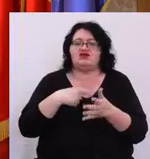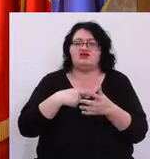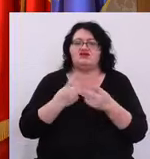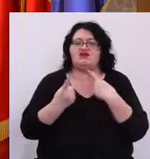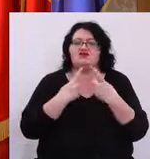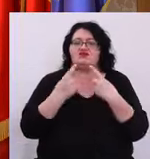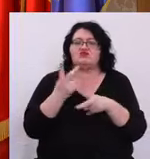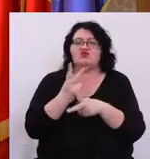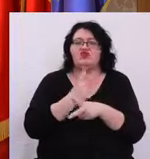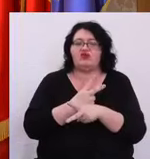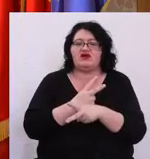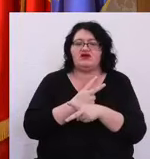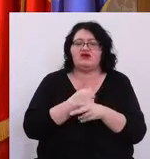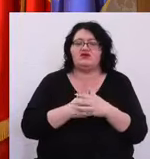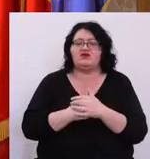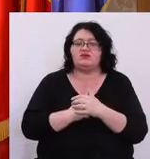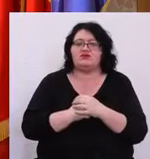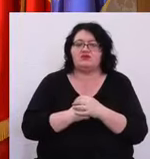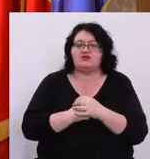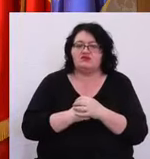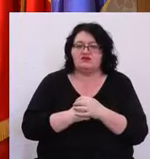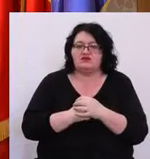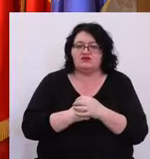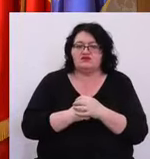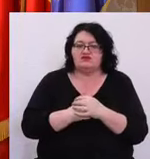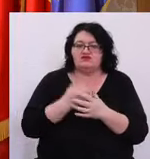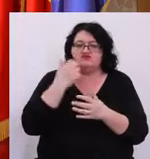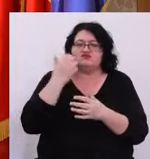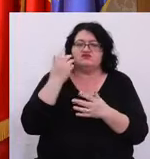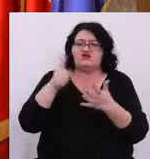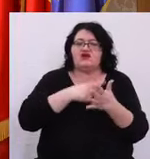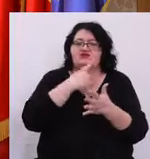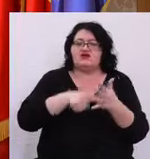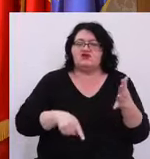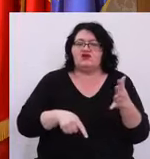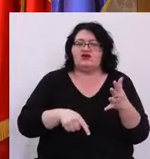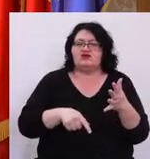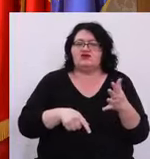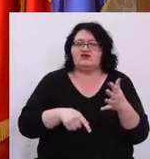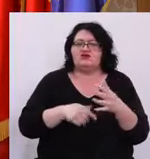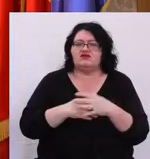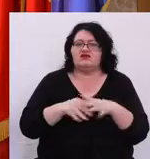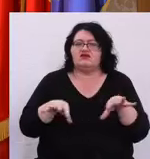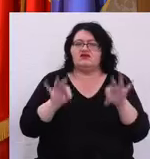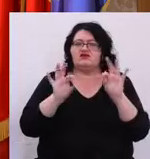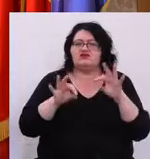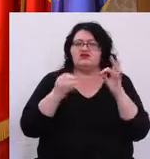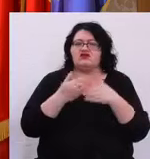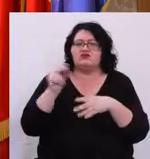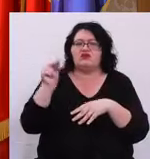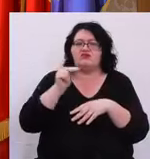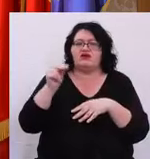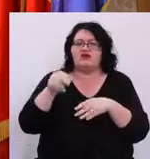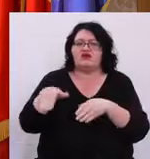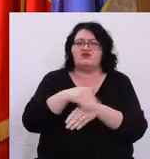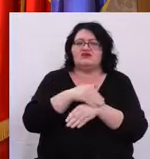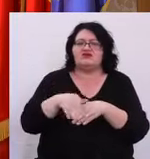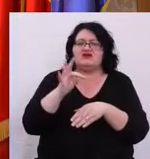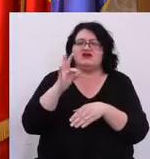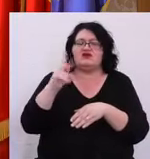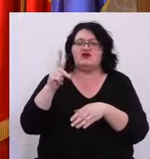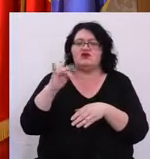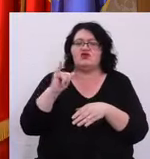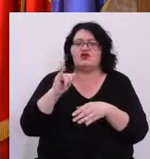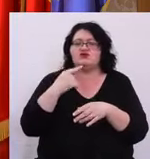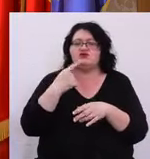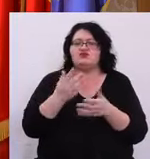dezbatere publică Atunci când ați oprit licitația pentru parcarea de pe Tachionescu Reclamați